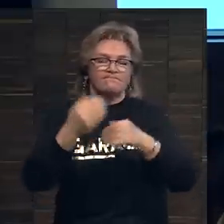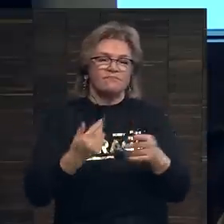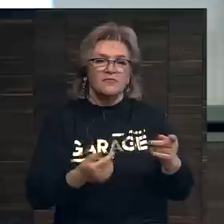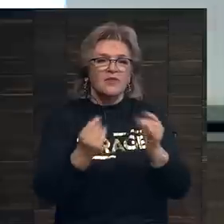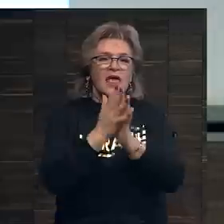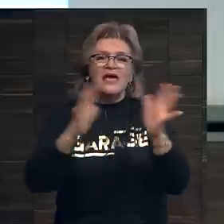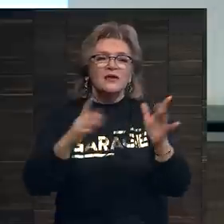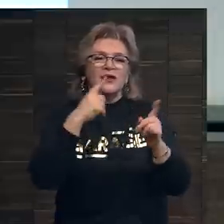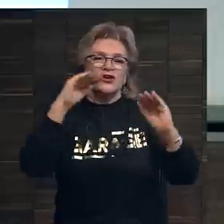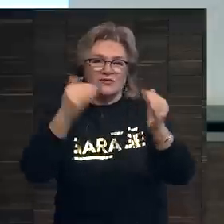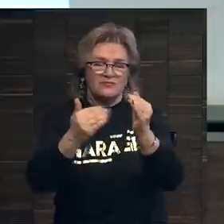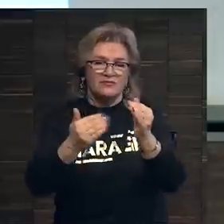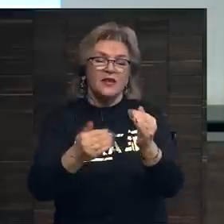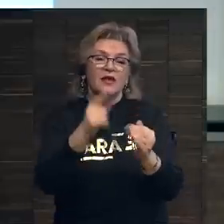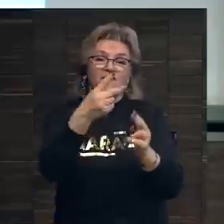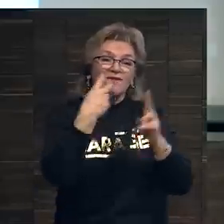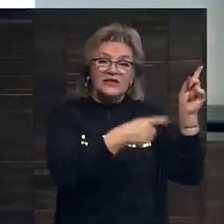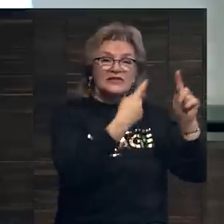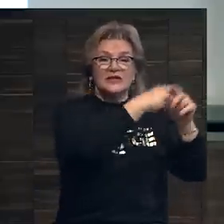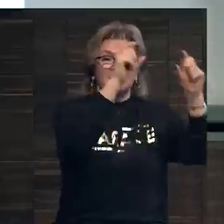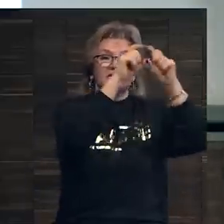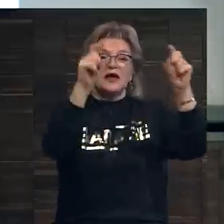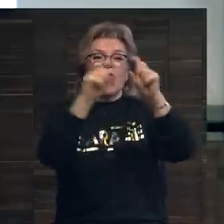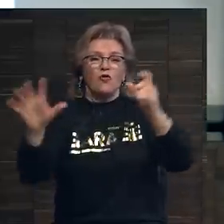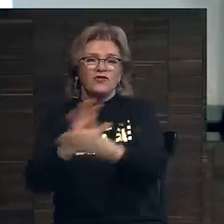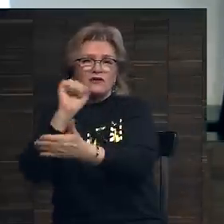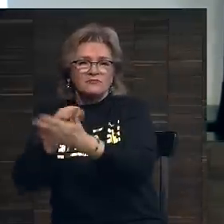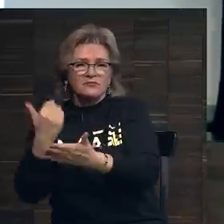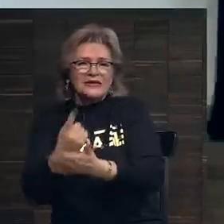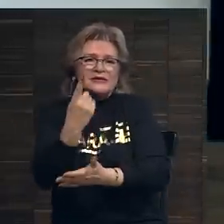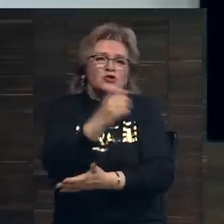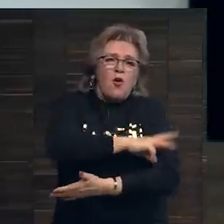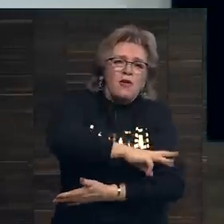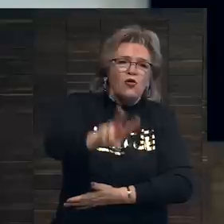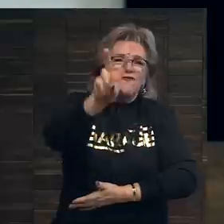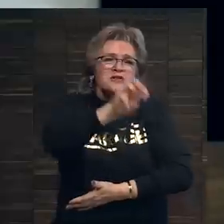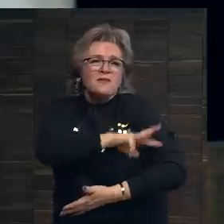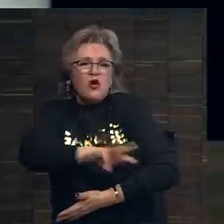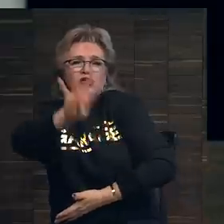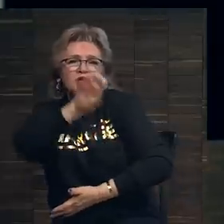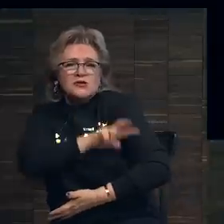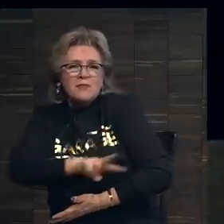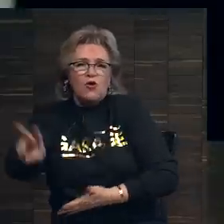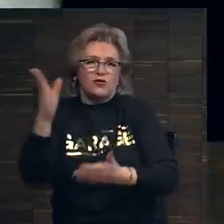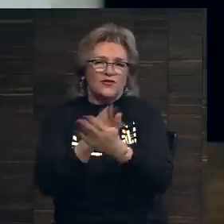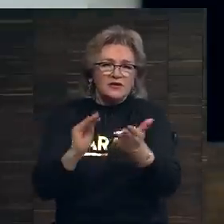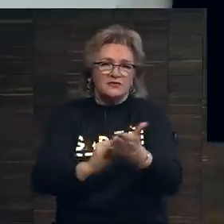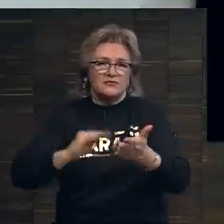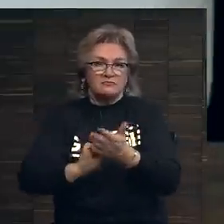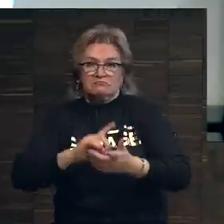Небольшая оговорка, впрочем, вы видите эти заголовки в прессе, 100 миллионов, 200 миллионов, 400 миллионов,